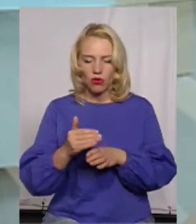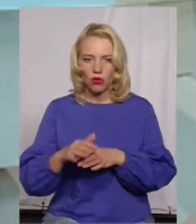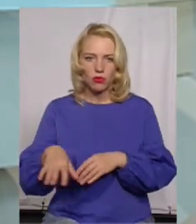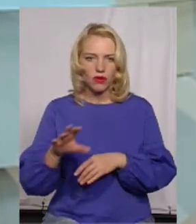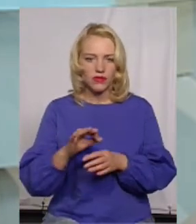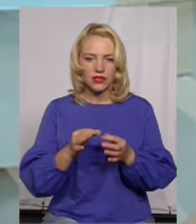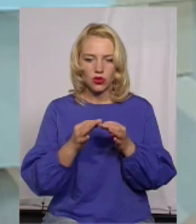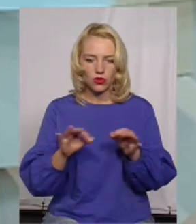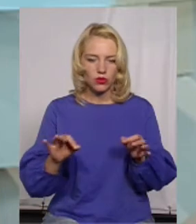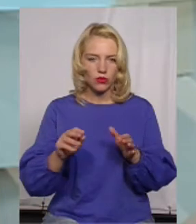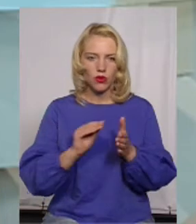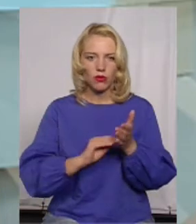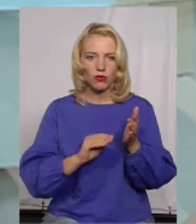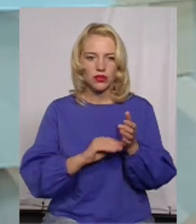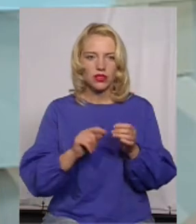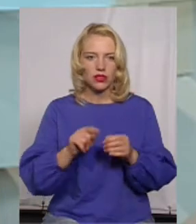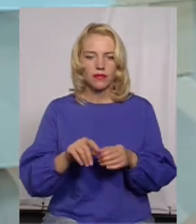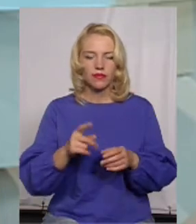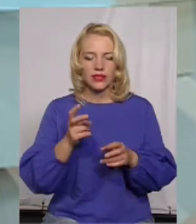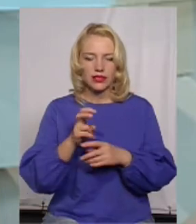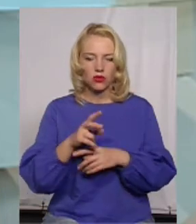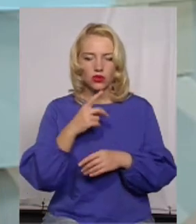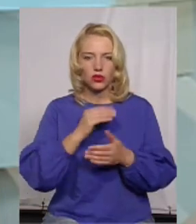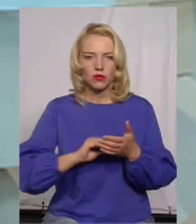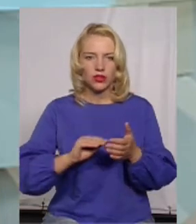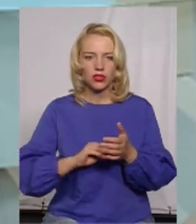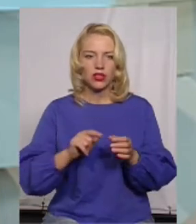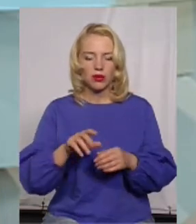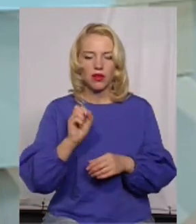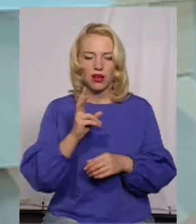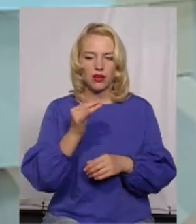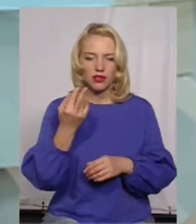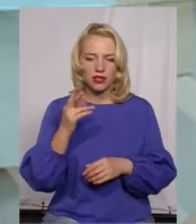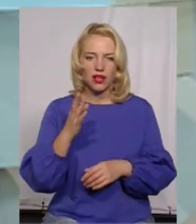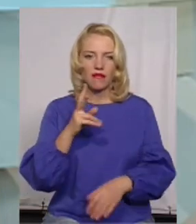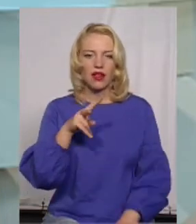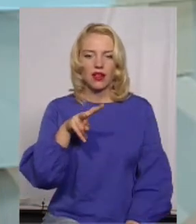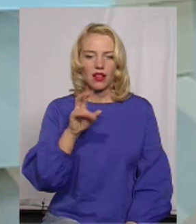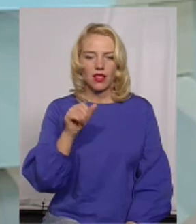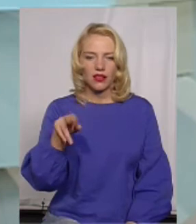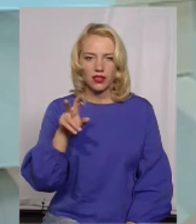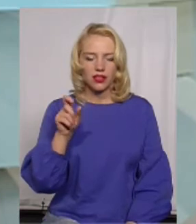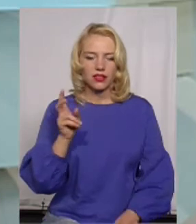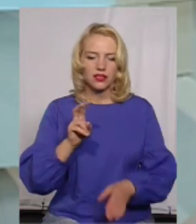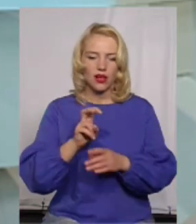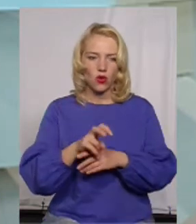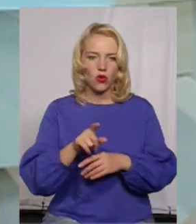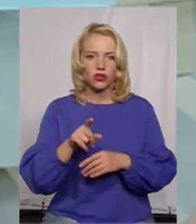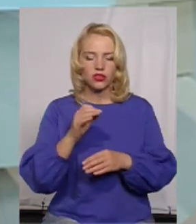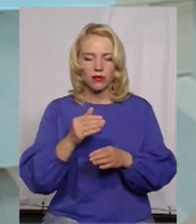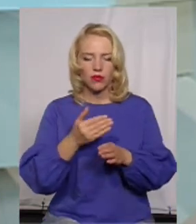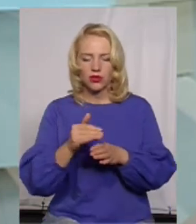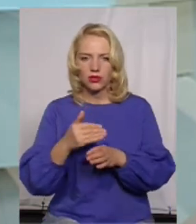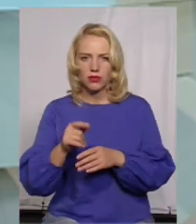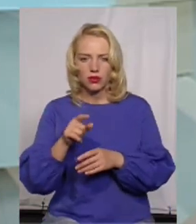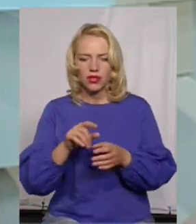прописано. Тобто, ти заходиш туди, там є акція, вкладка ти туди, заходиш, воно тебе покроково